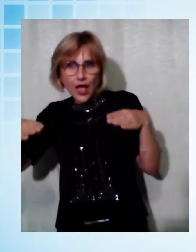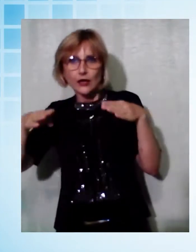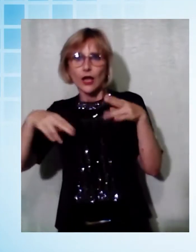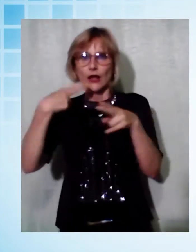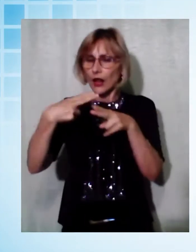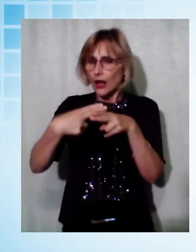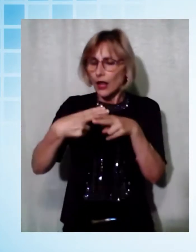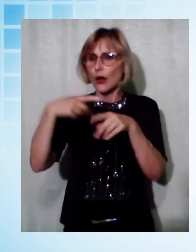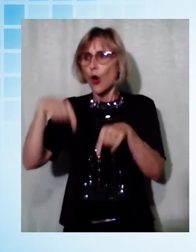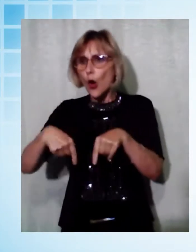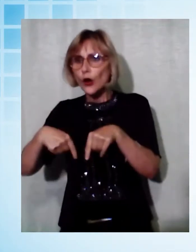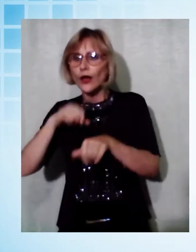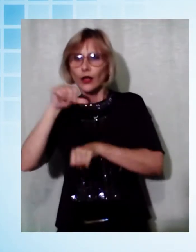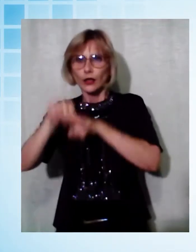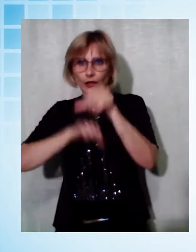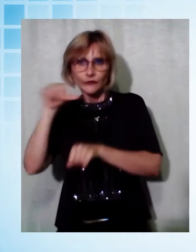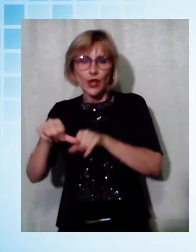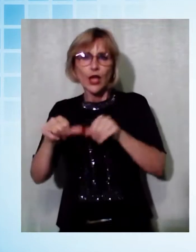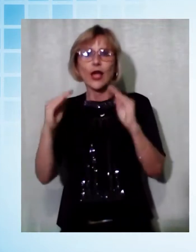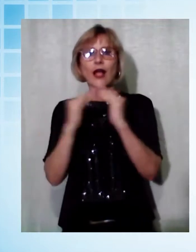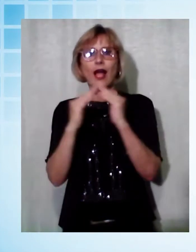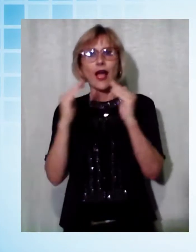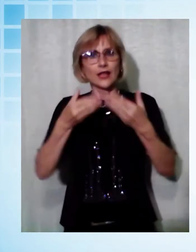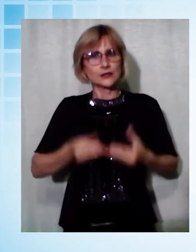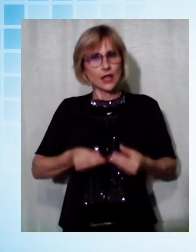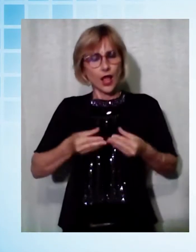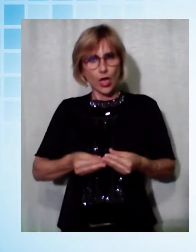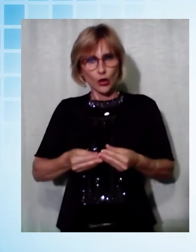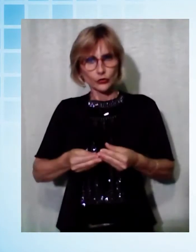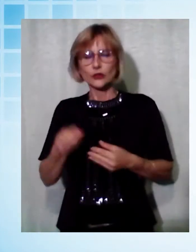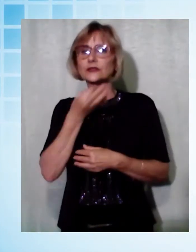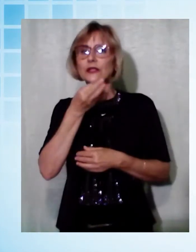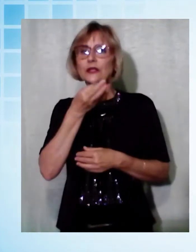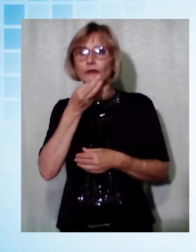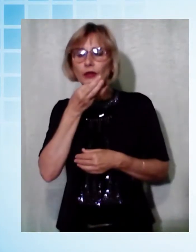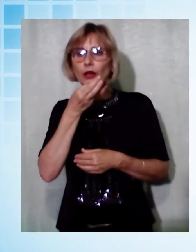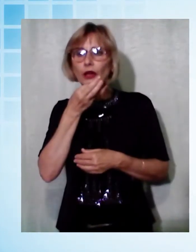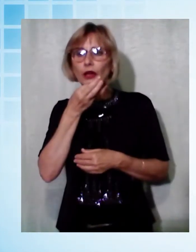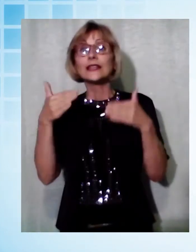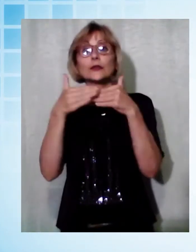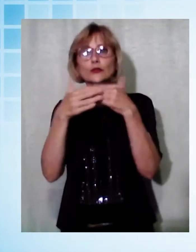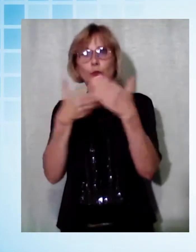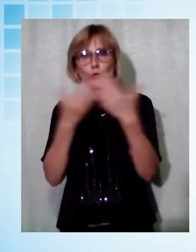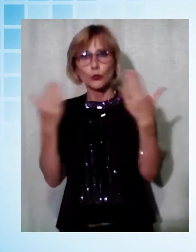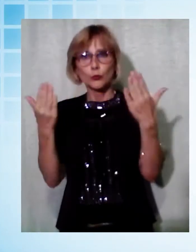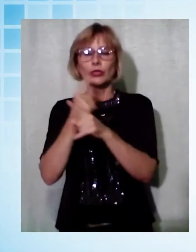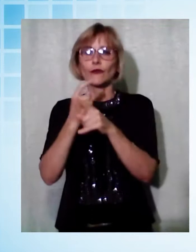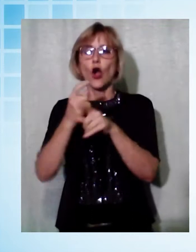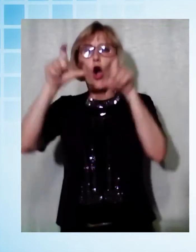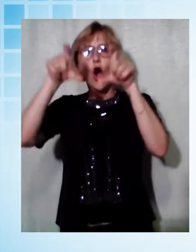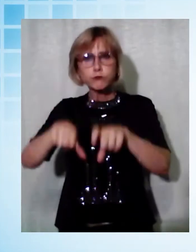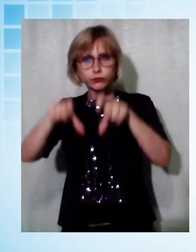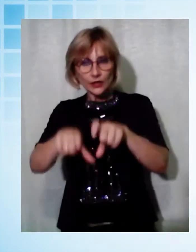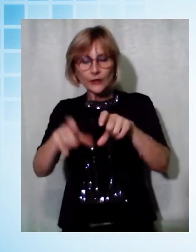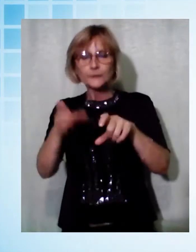approfittando della pandemia per ovviare ai propri obblighi, secondo noi, cioè quello di dare ai ragazzi degli